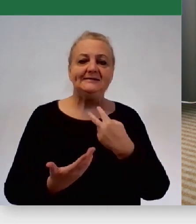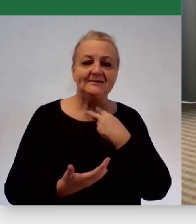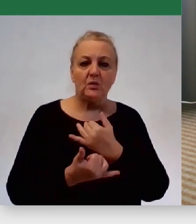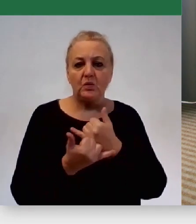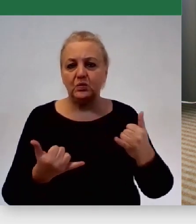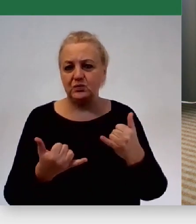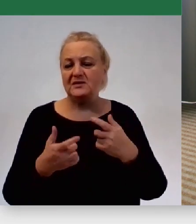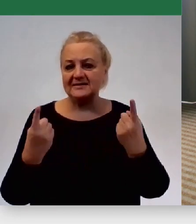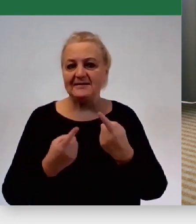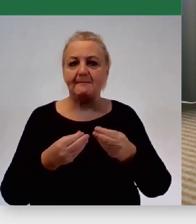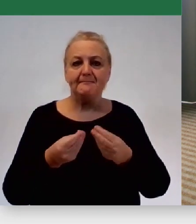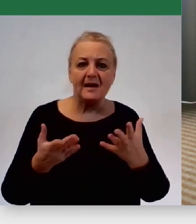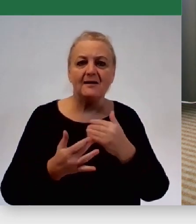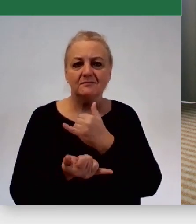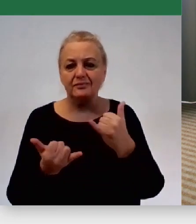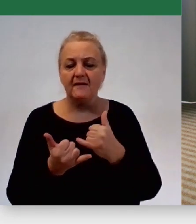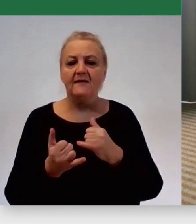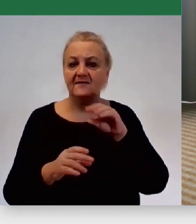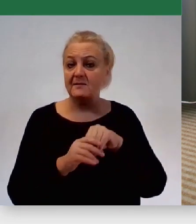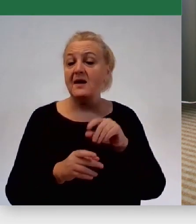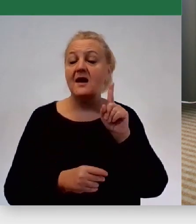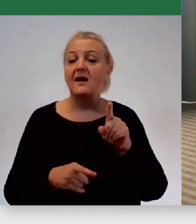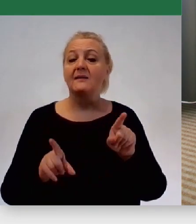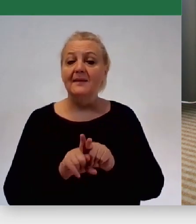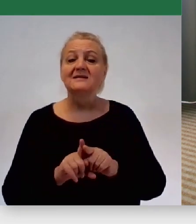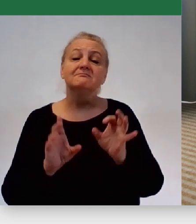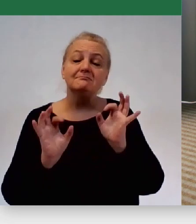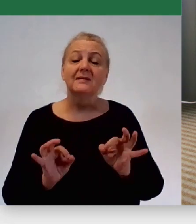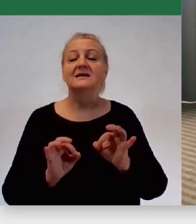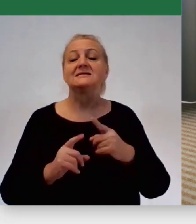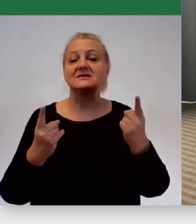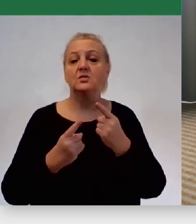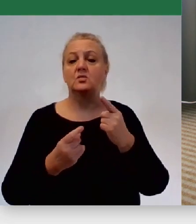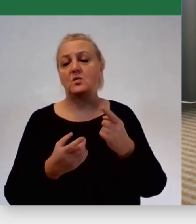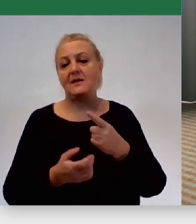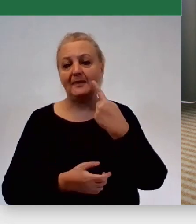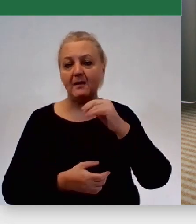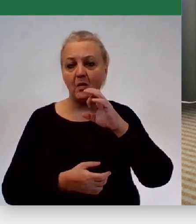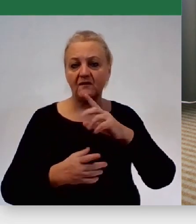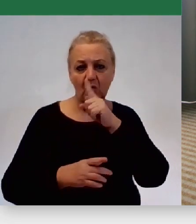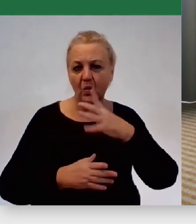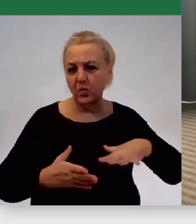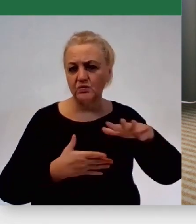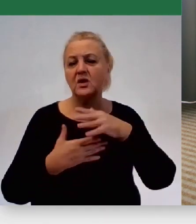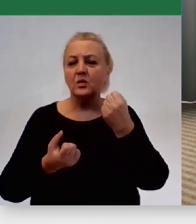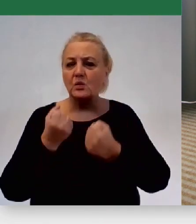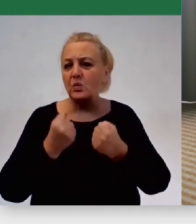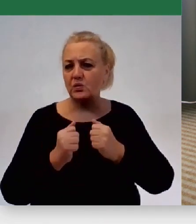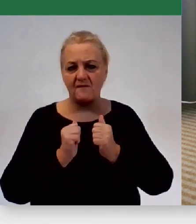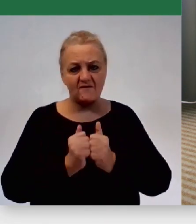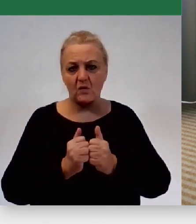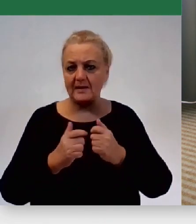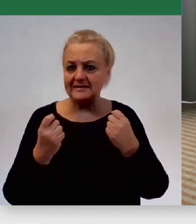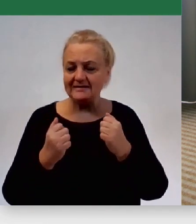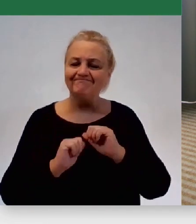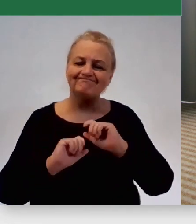typu zasobów z pieniędzmi włącznie, ale też obiektywna sytuacja demograficzna i tak dalej powoduje, że coraz trudniej wykonuje się zadania. No